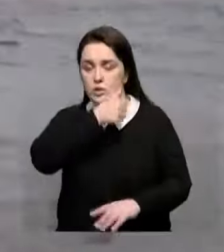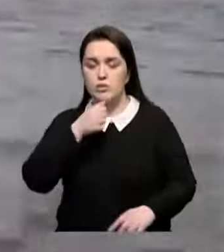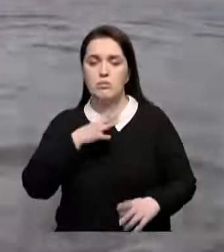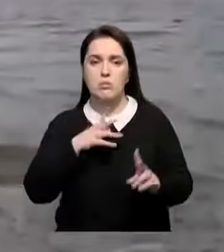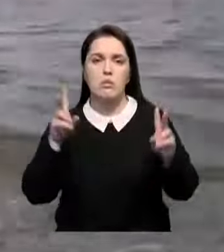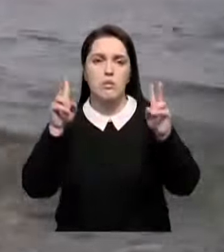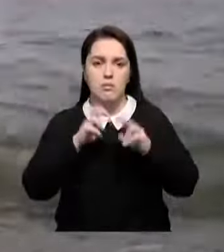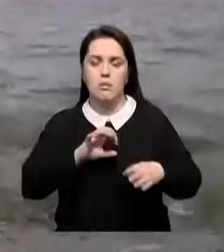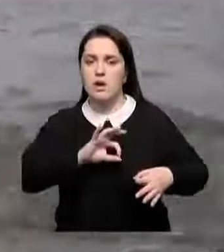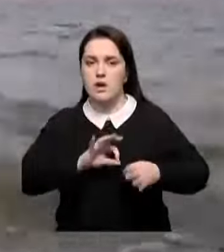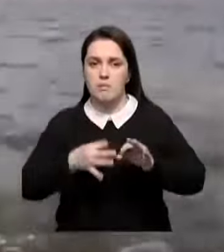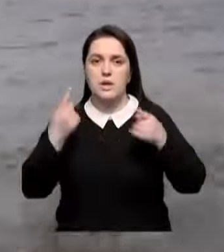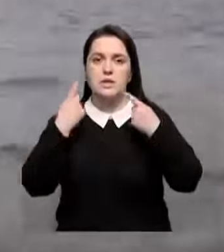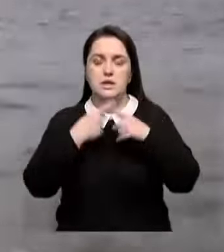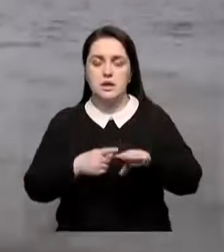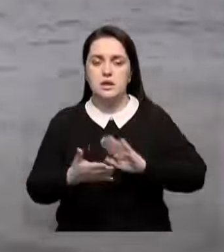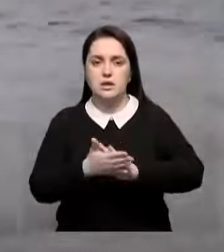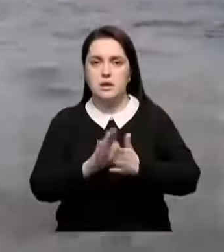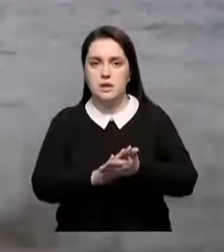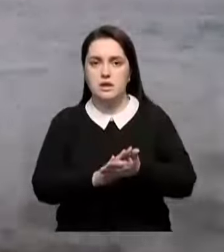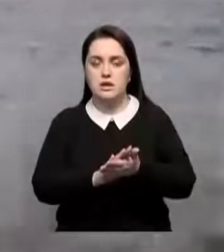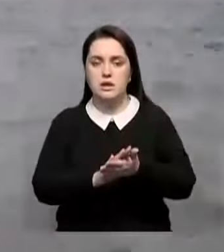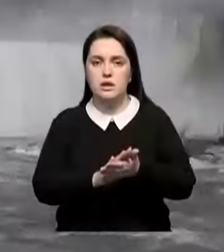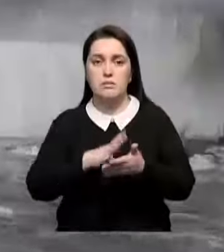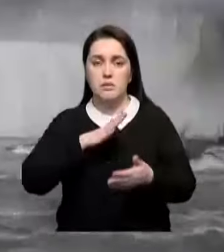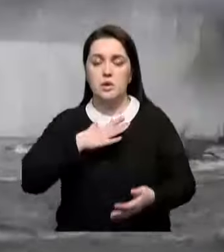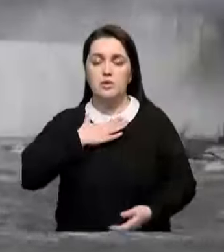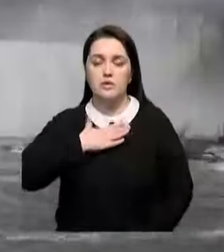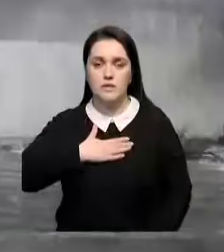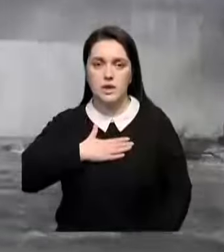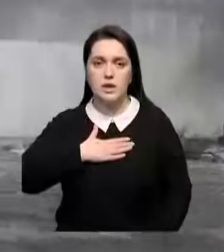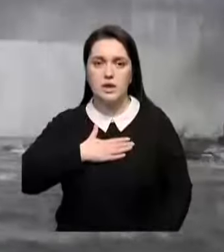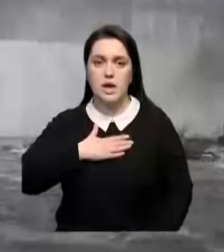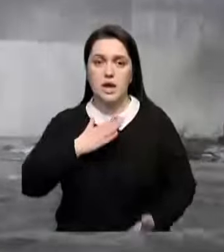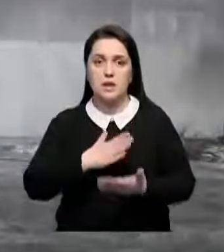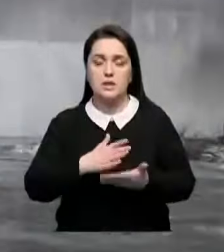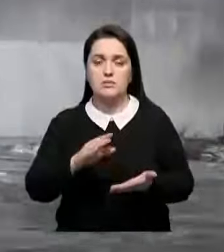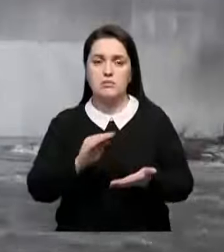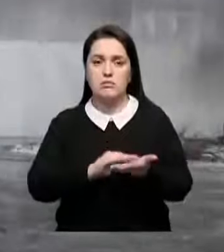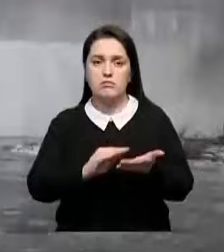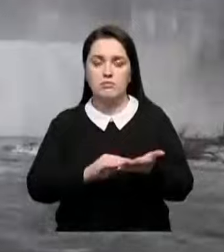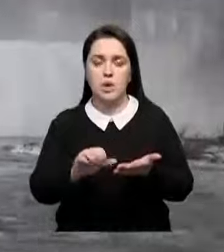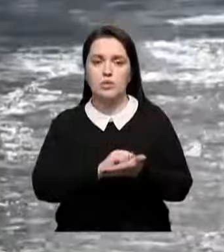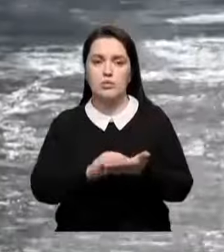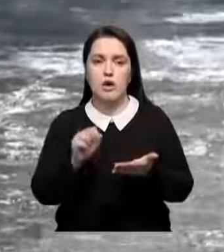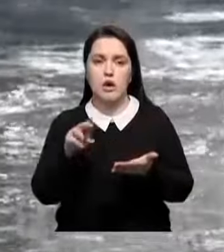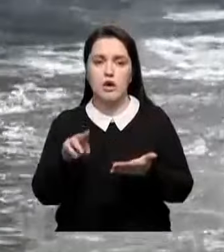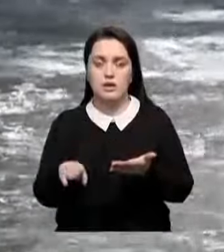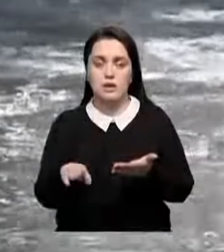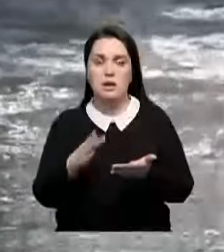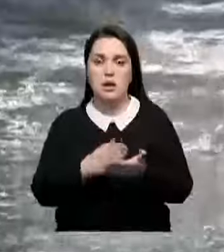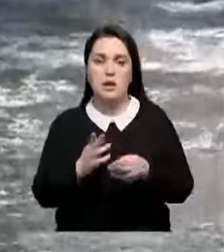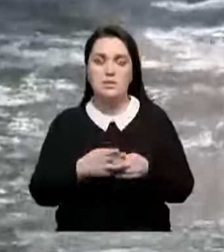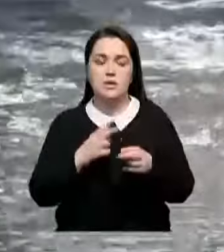И техническое состояние гидроузла удовлетворительное. Есть заключение актов и имеется декларация